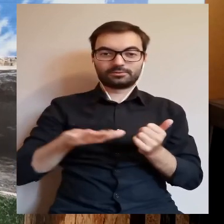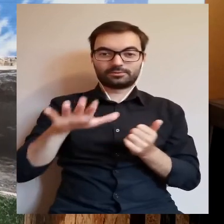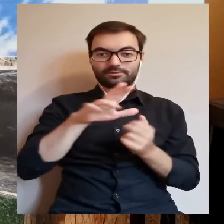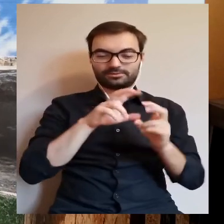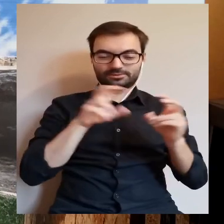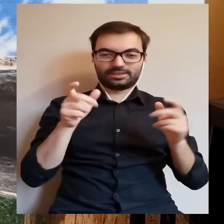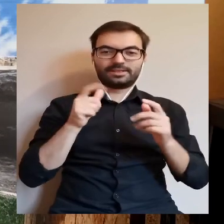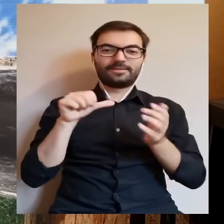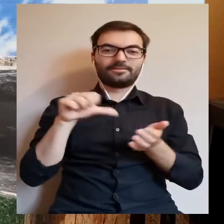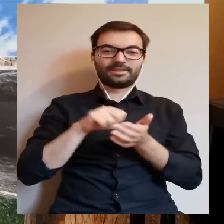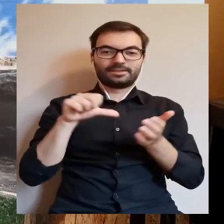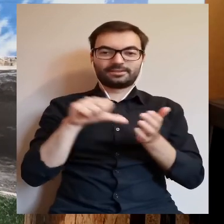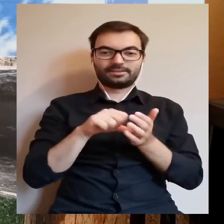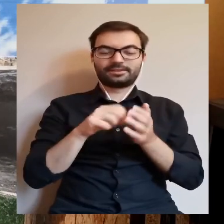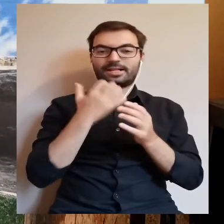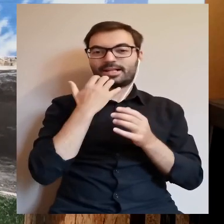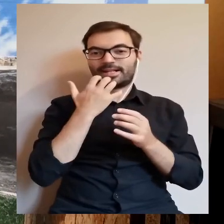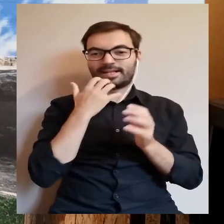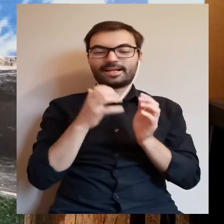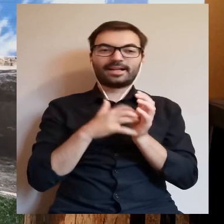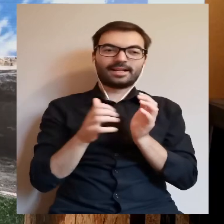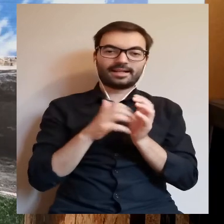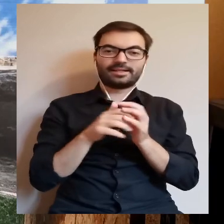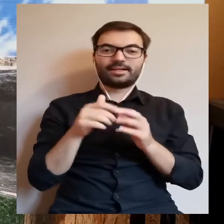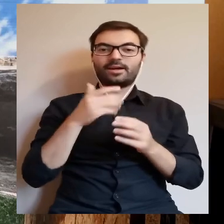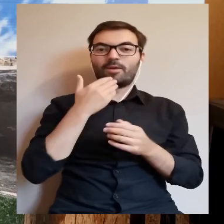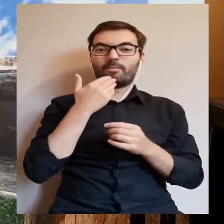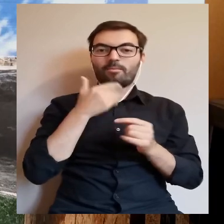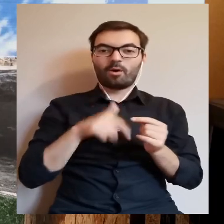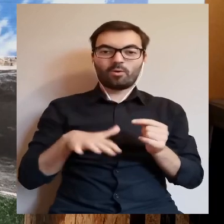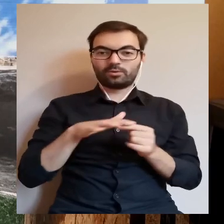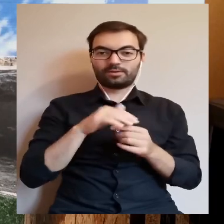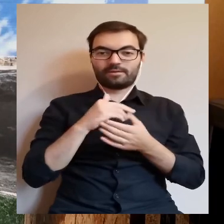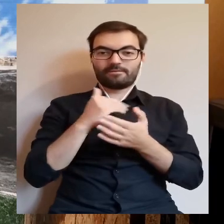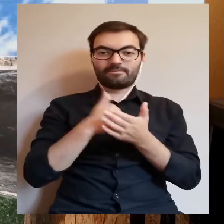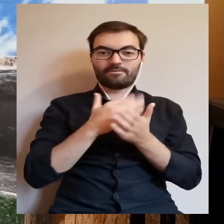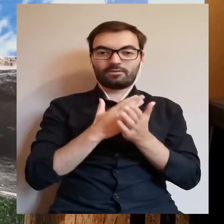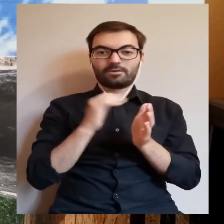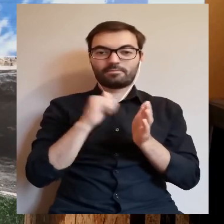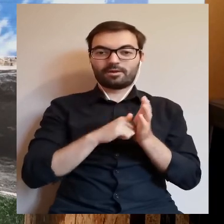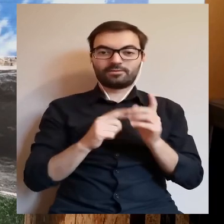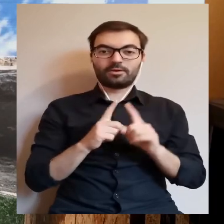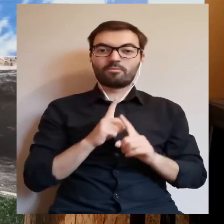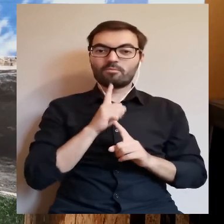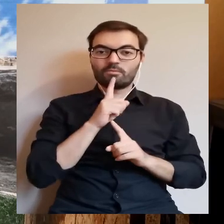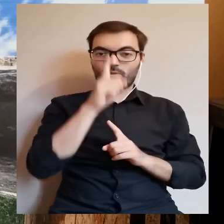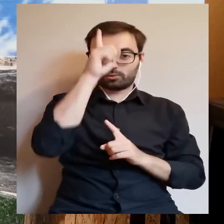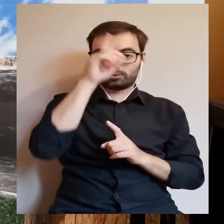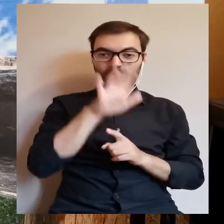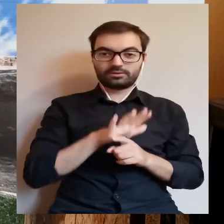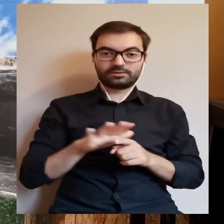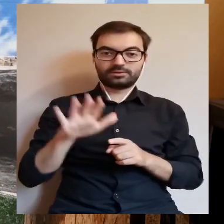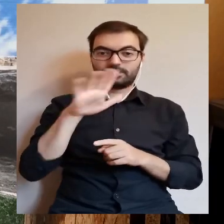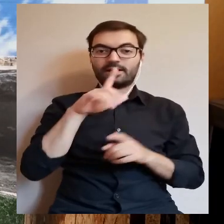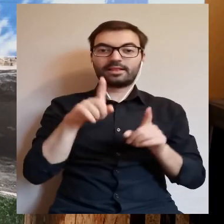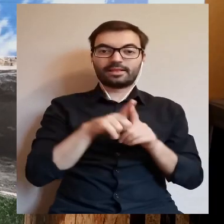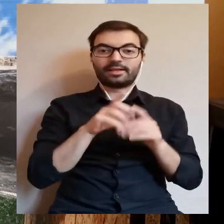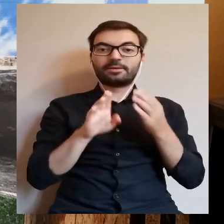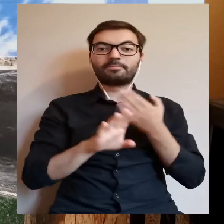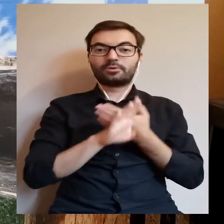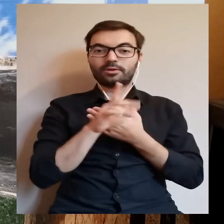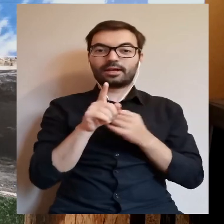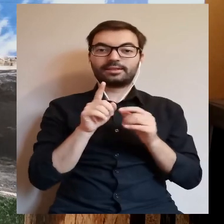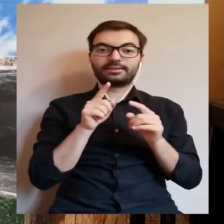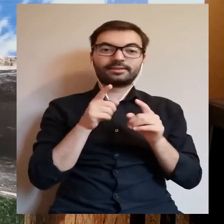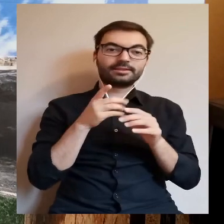podczas tych naszych wędrówek gadanych z południa województwa mazowieckiego na północ. Oczywiście zahaczamy